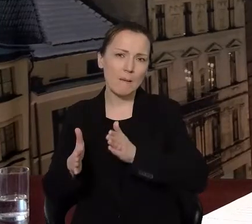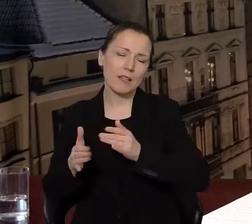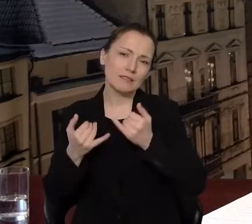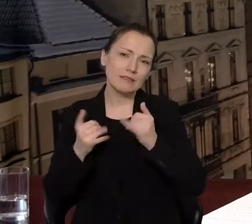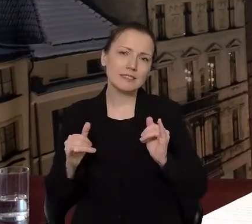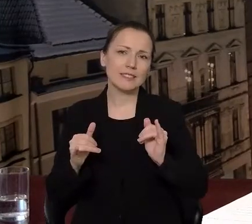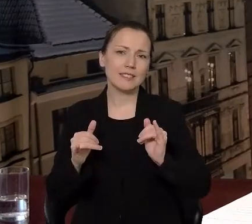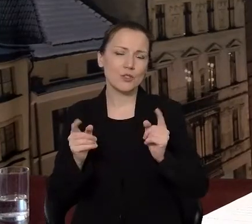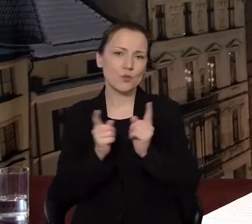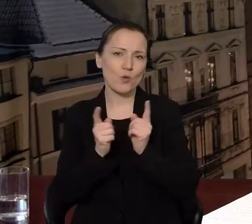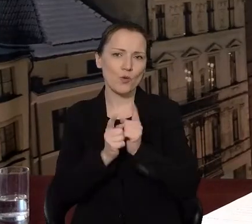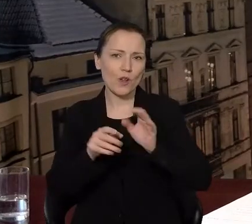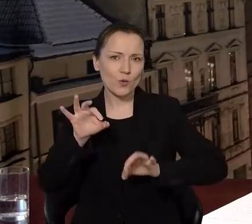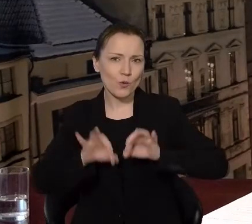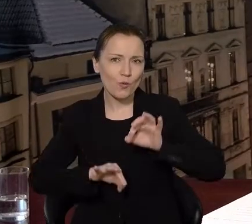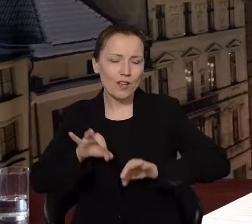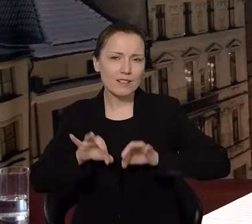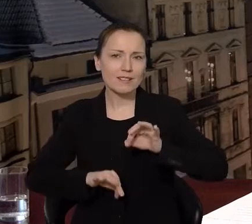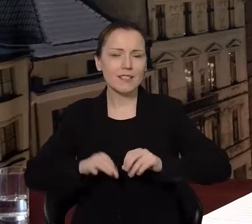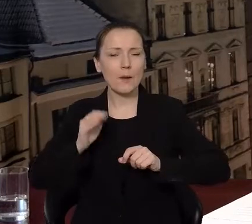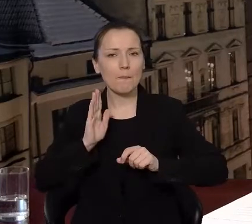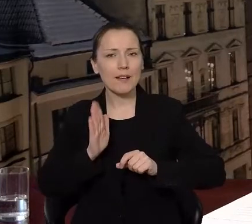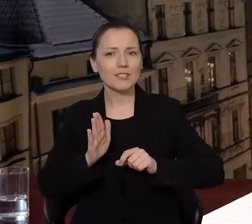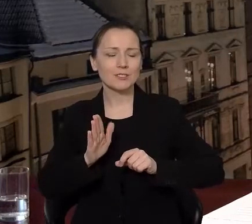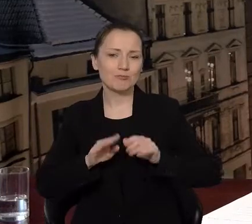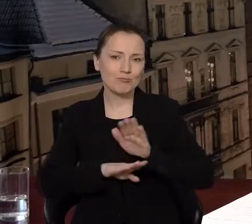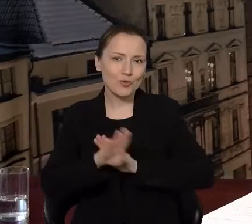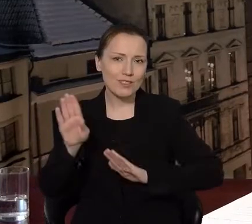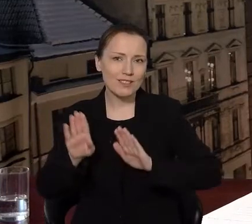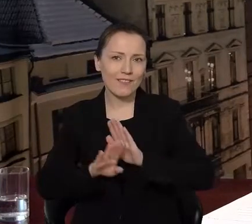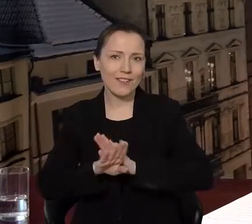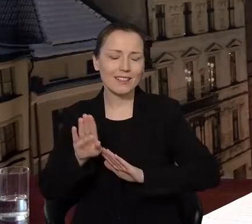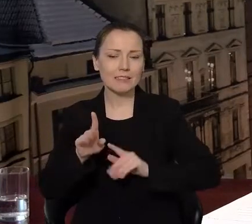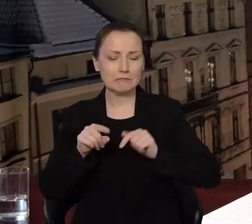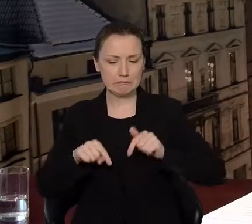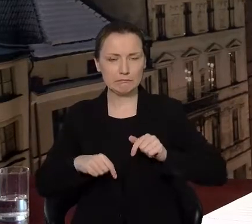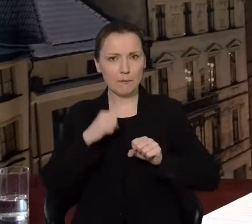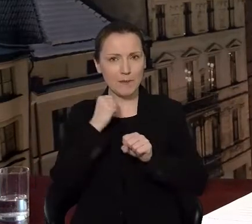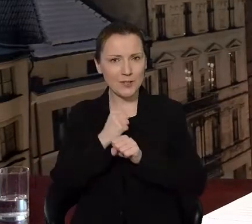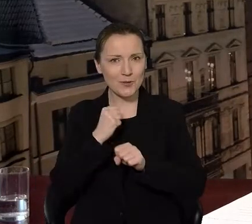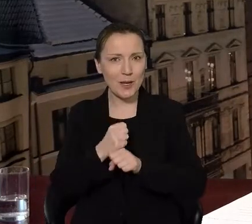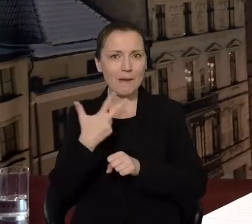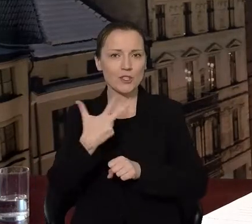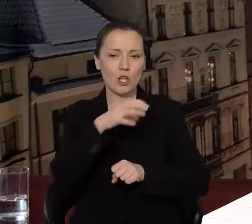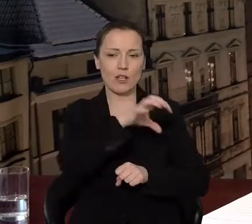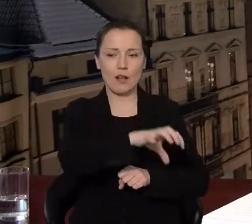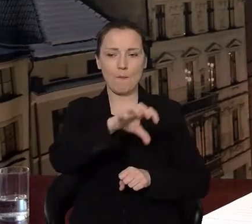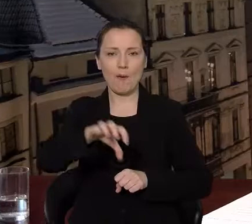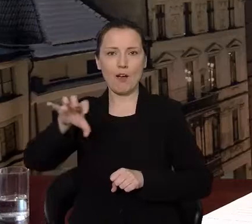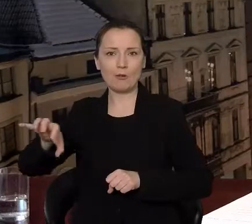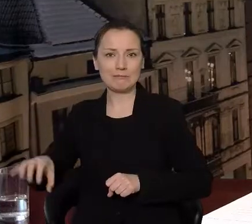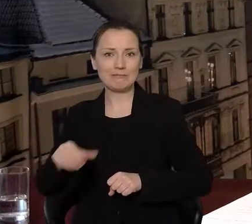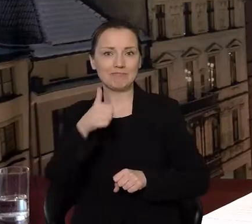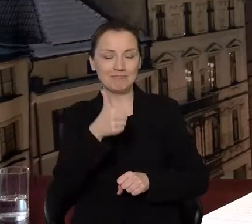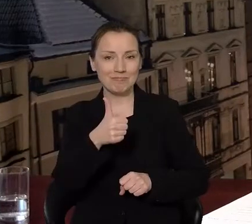konferencyjne, gdzie będziemy to przedstawiali. Pracujemy jakby w trzech zespołach. Jeden zespół ma